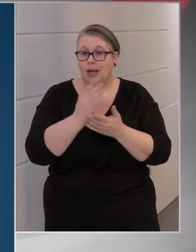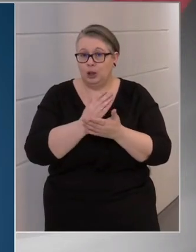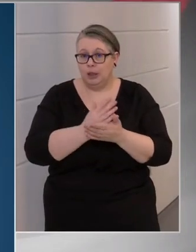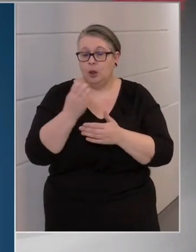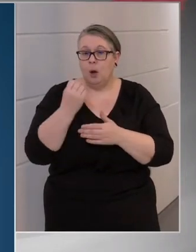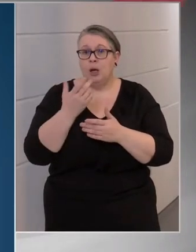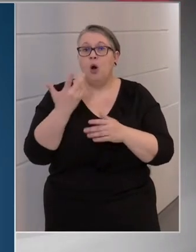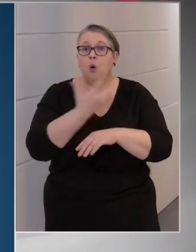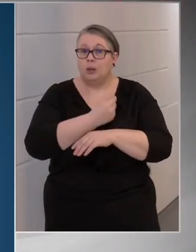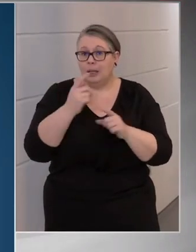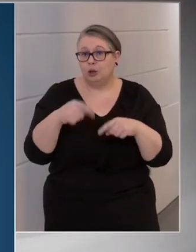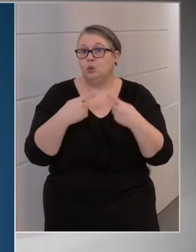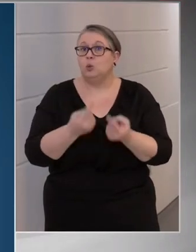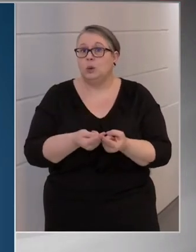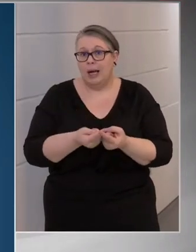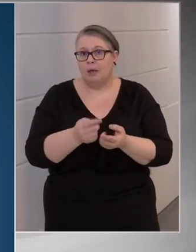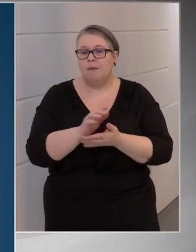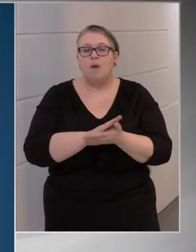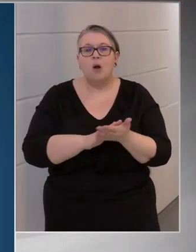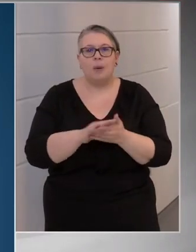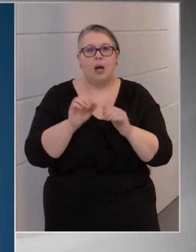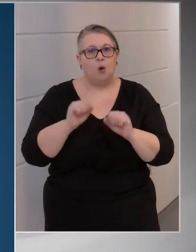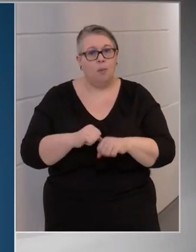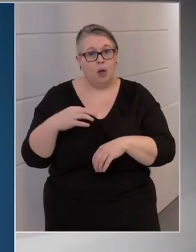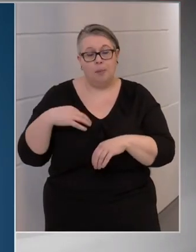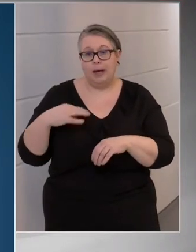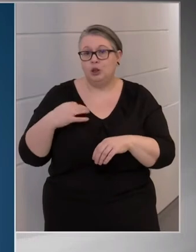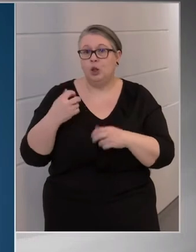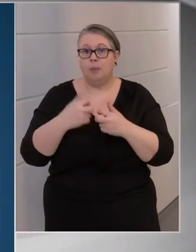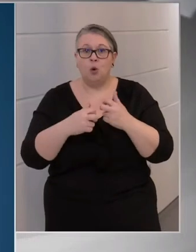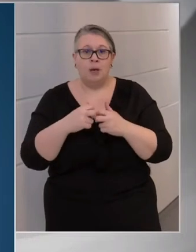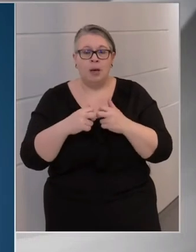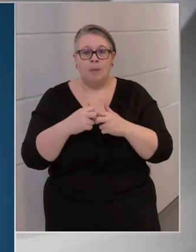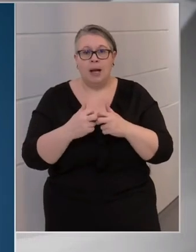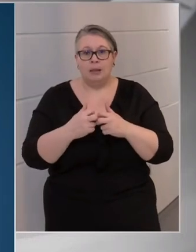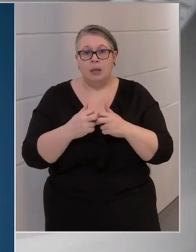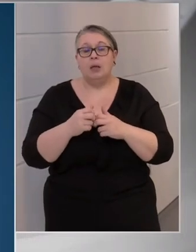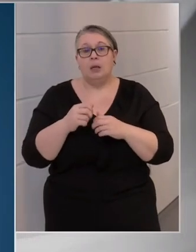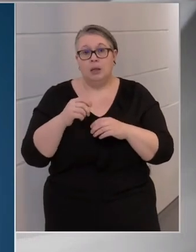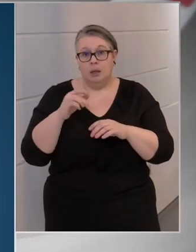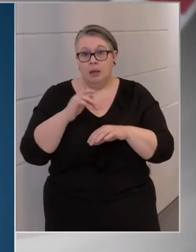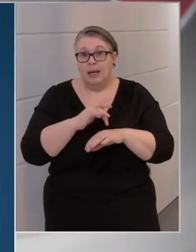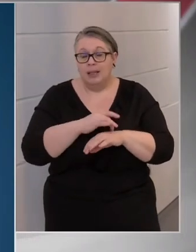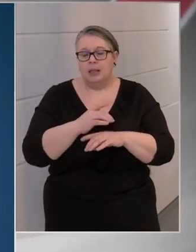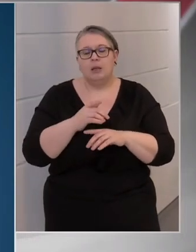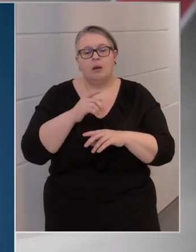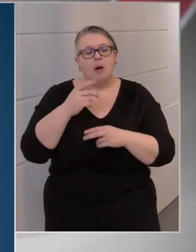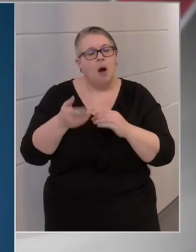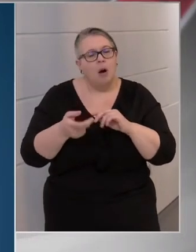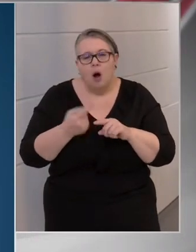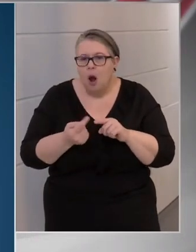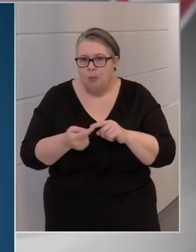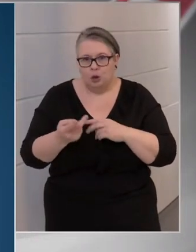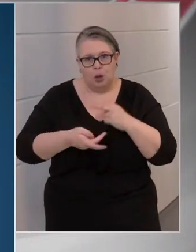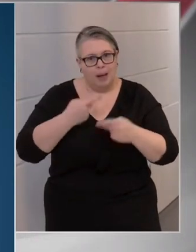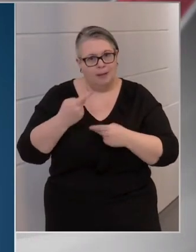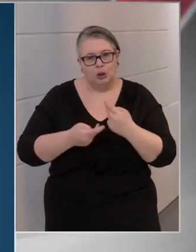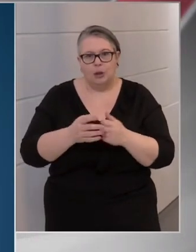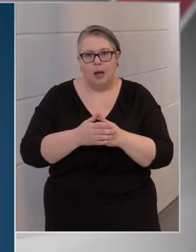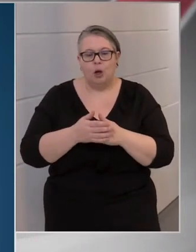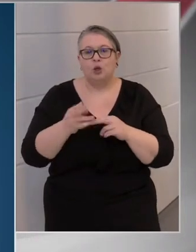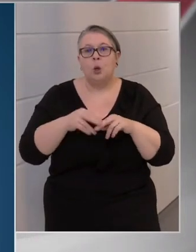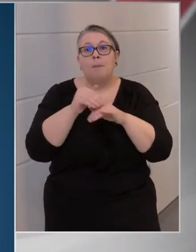ami az oltást követően valamilyen komolyabb egészségügyi probléma fellépését illeti, azt alaposan megvizsgálnak. De miután